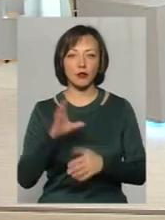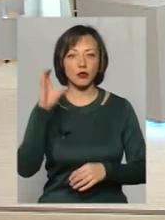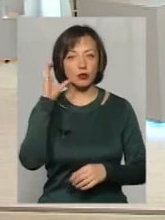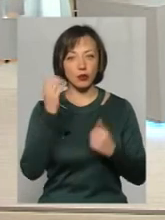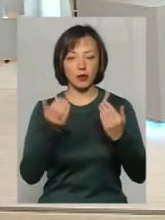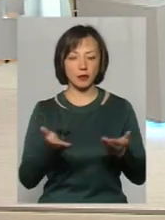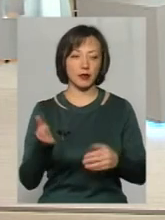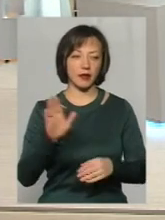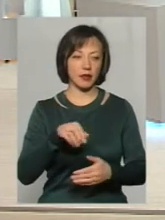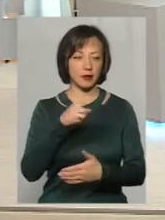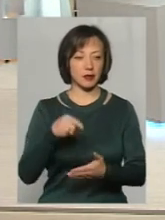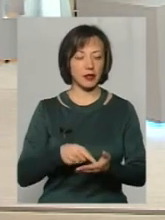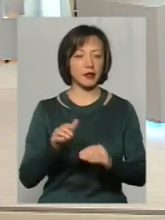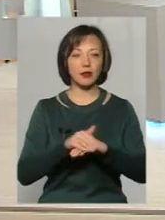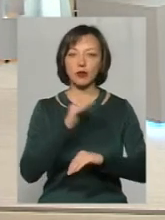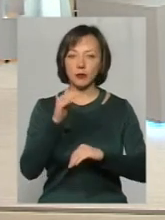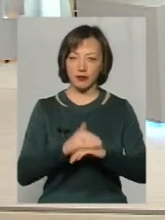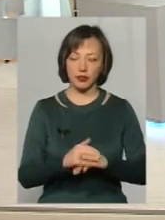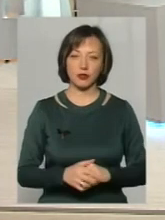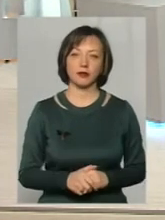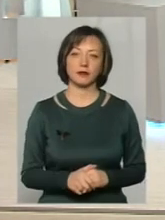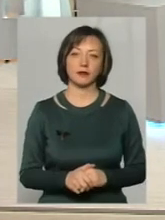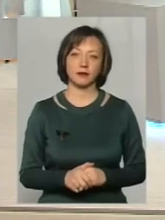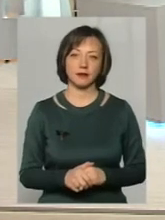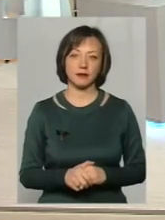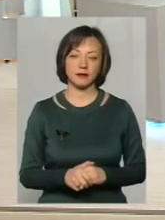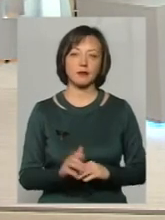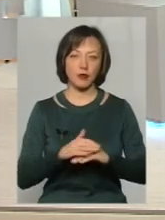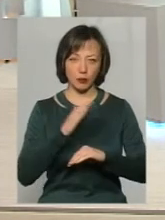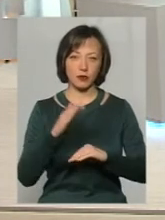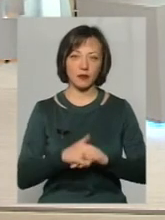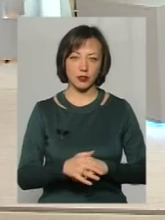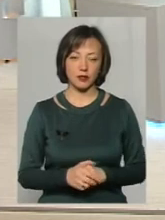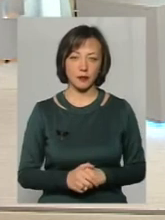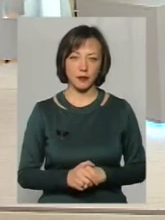послухаємо його питання. Добрий вечір. Добрий вечір.